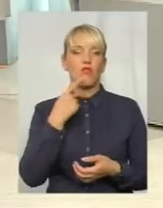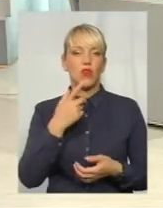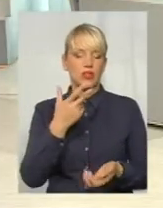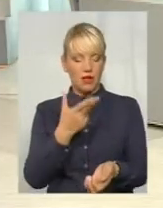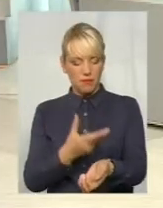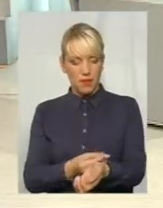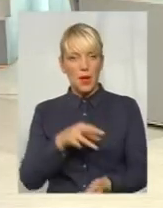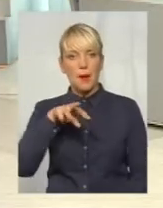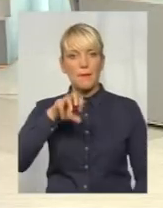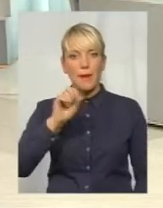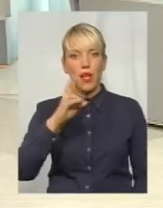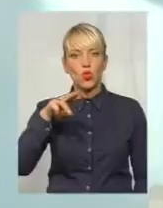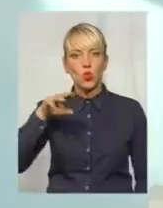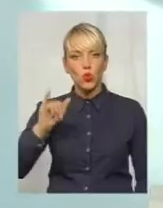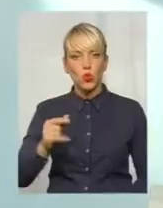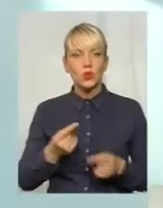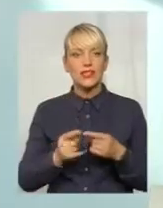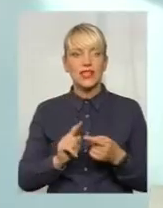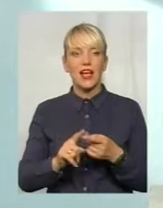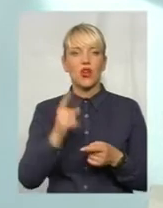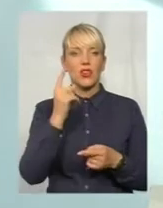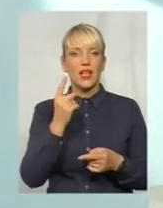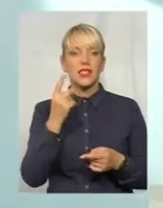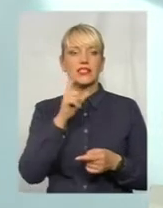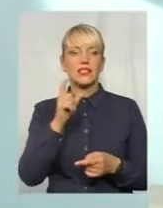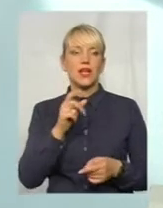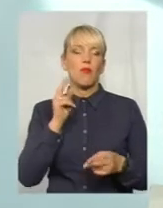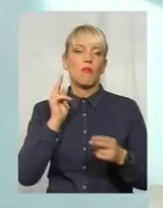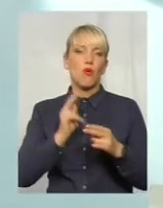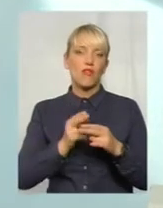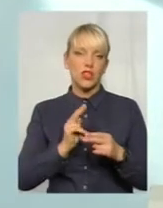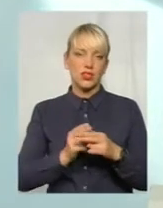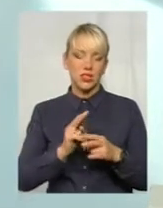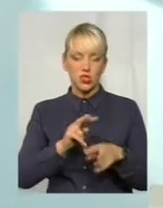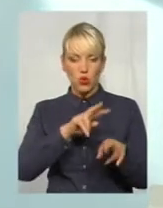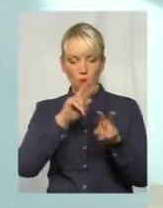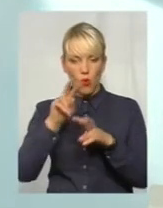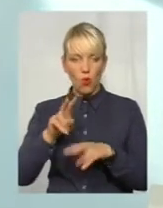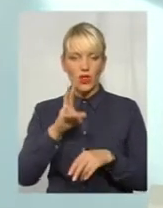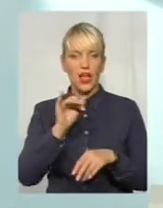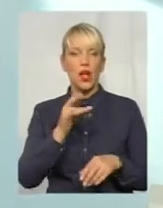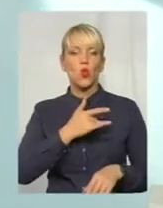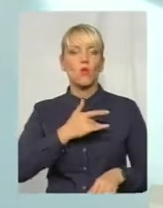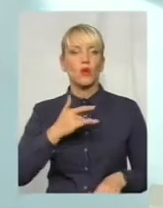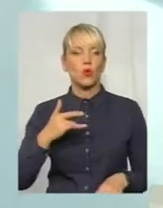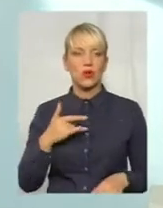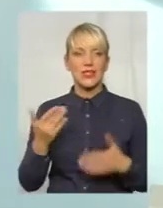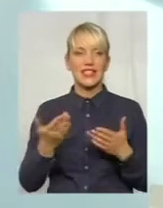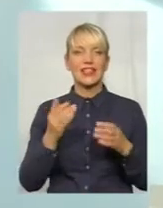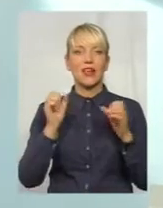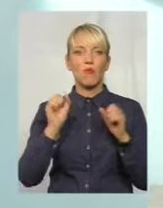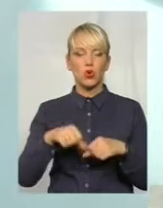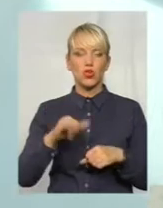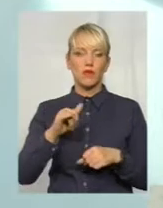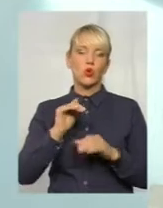Реакція МАНТУ – це один з профілактичних видів профілактичного огляду на туберкульоз, який можливий в